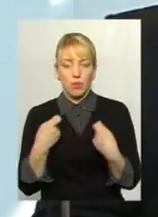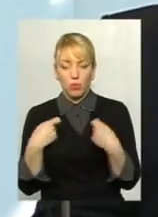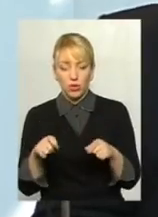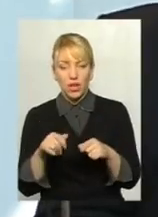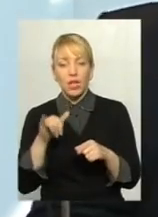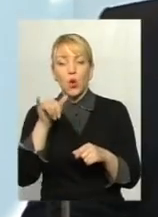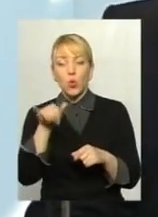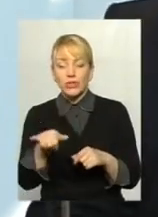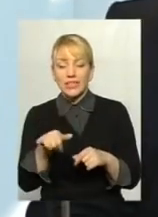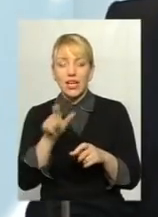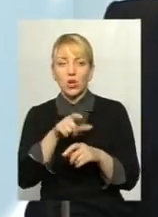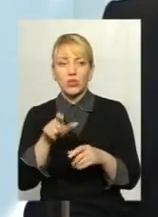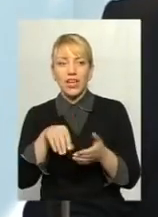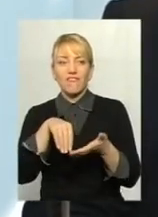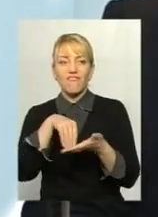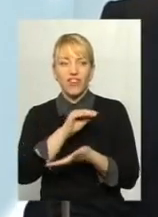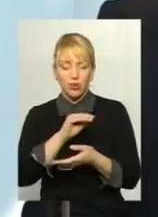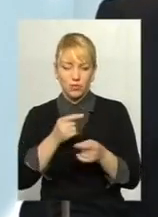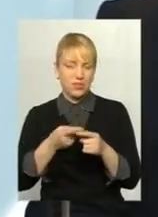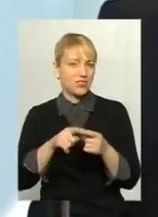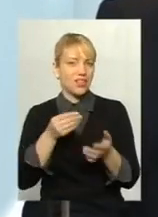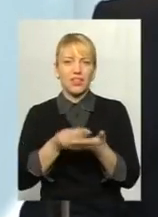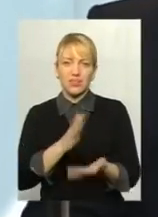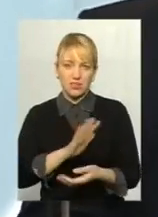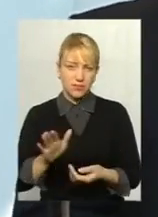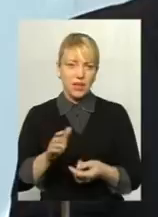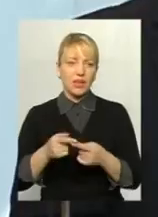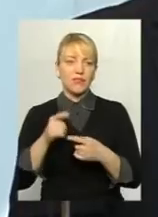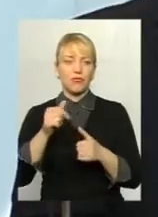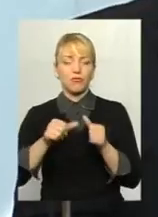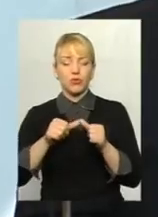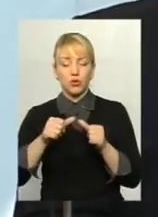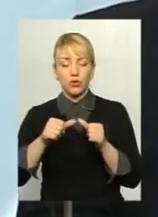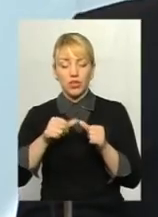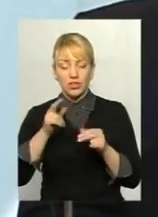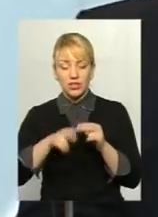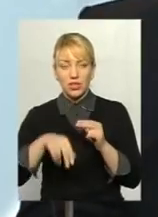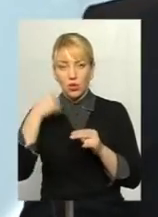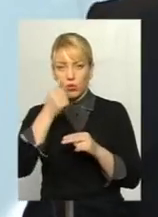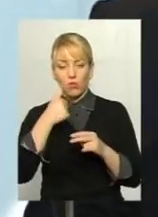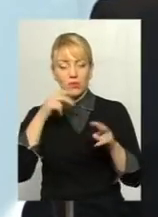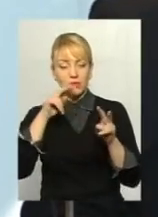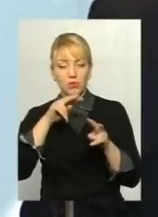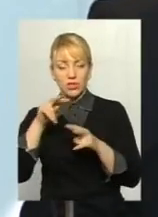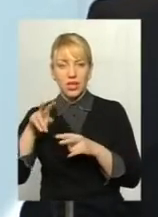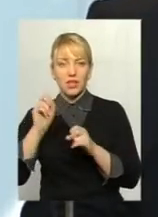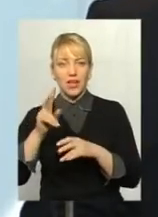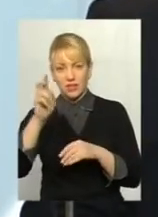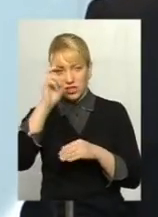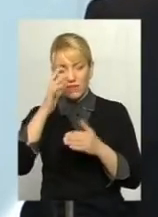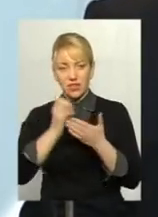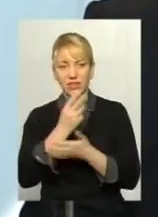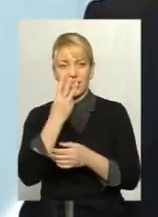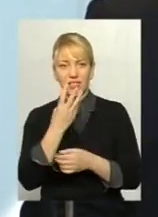викупити. І ціна цього питання не така велика. От нещодавно ми в кінці року спостерігали, як держава віднайшла 34